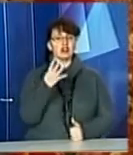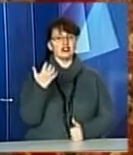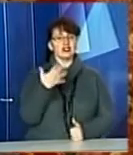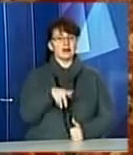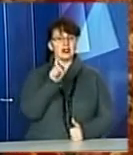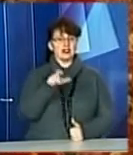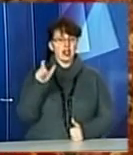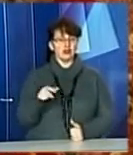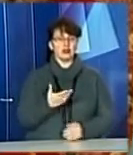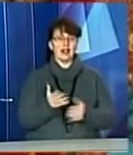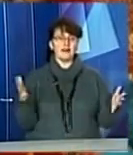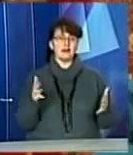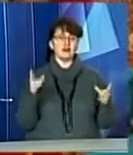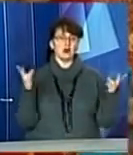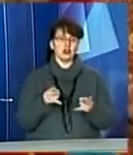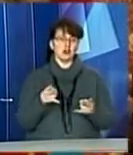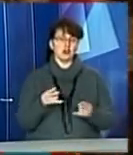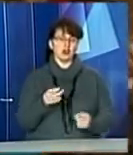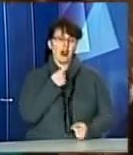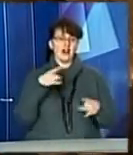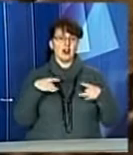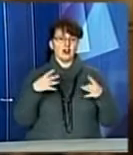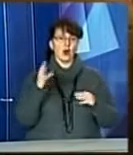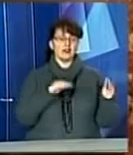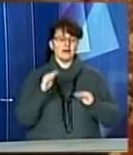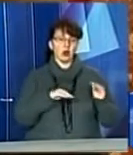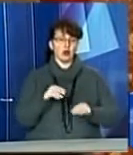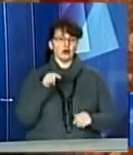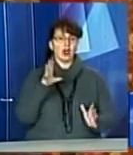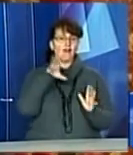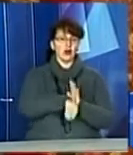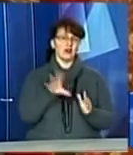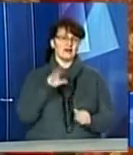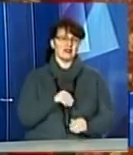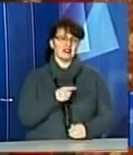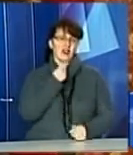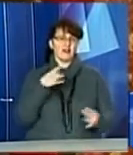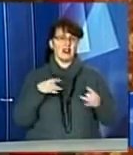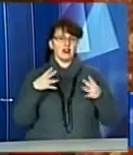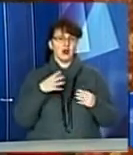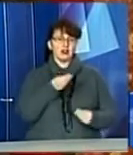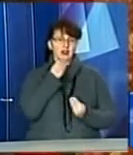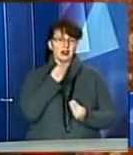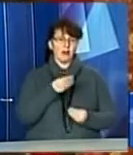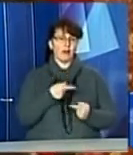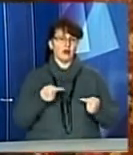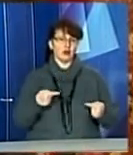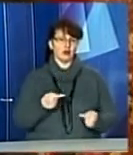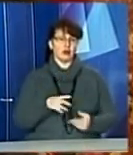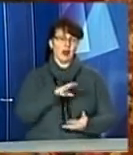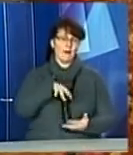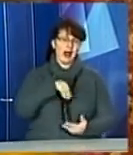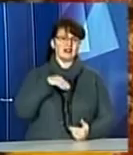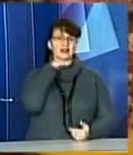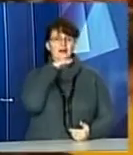потребуючих львів'ян великодніми пакуночками, куди входять всі традиційні великодні продукти. Починаємо від паска,